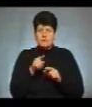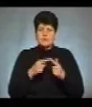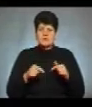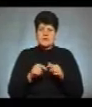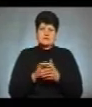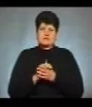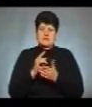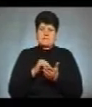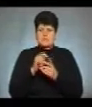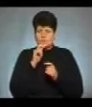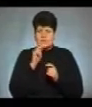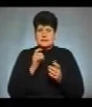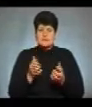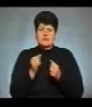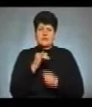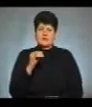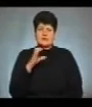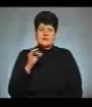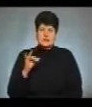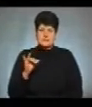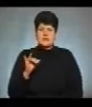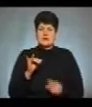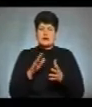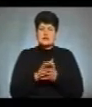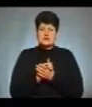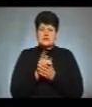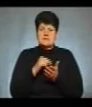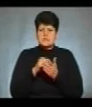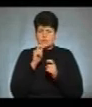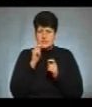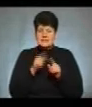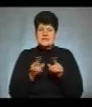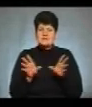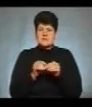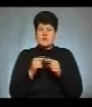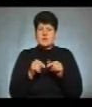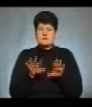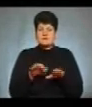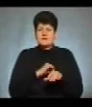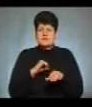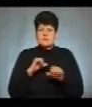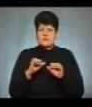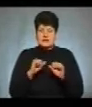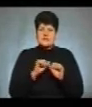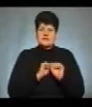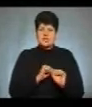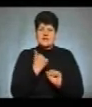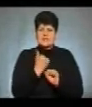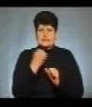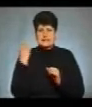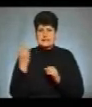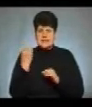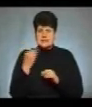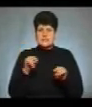України за підтримки «ЮСЕЙД». Асоціація міст України – це спілка органів місцевого самоврядування, яка захищає їхні інтереси.